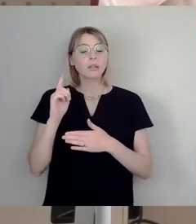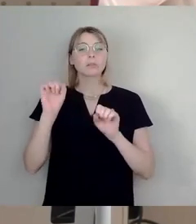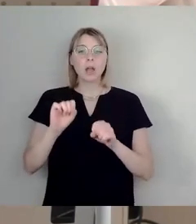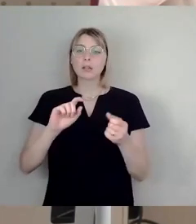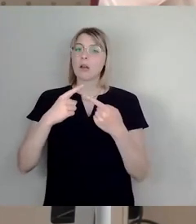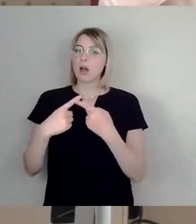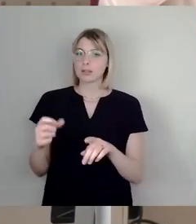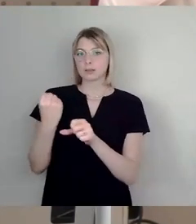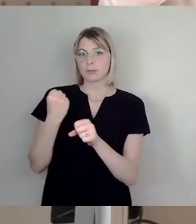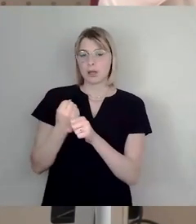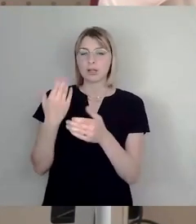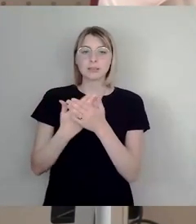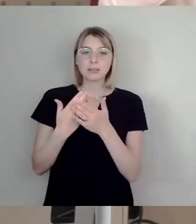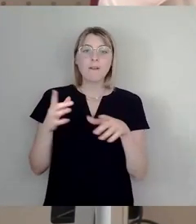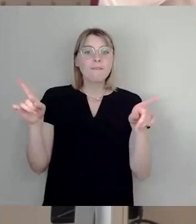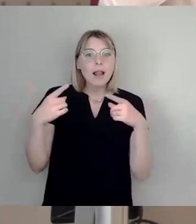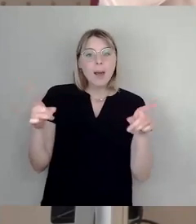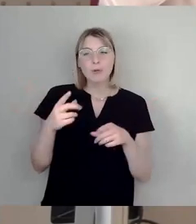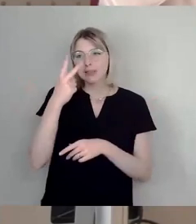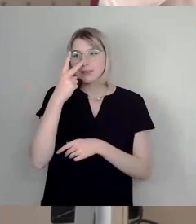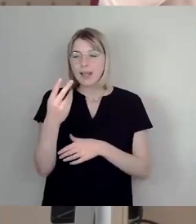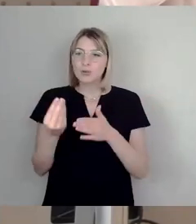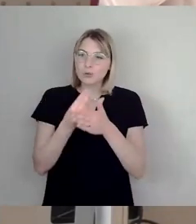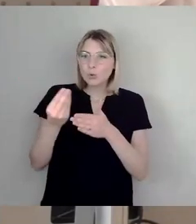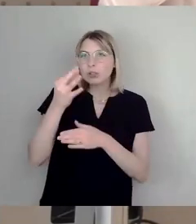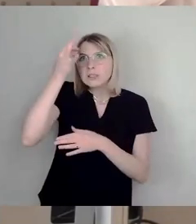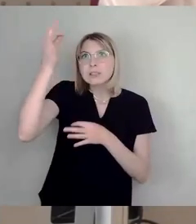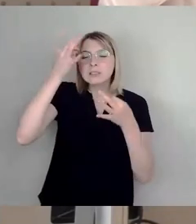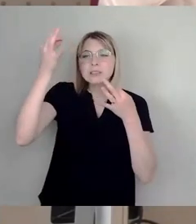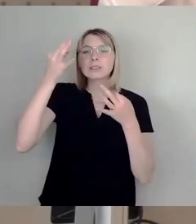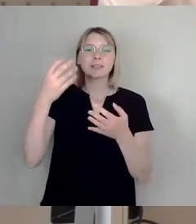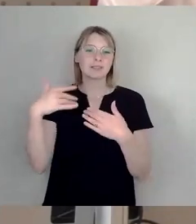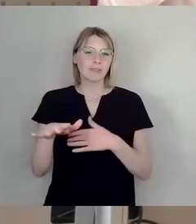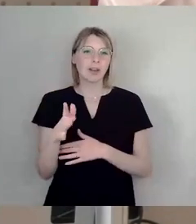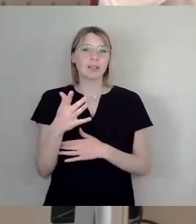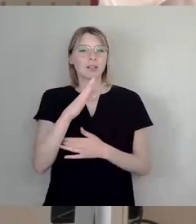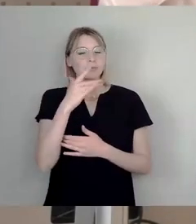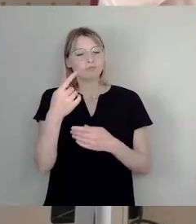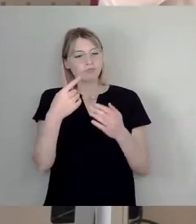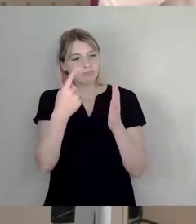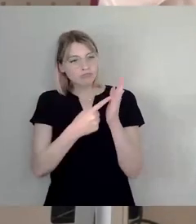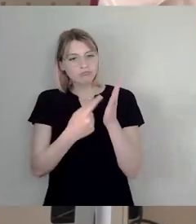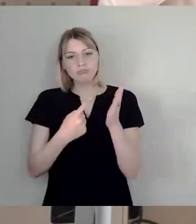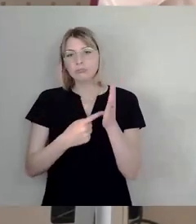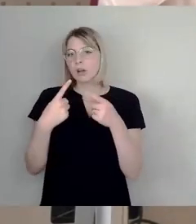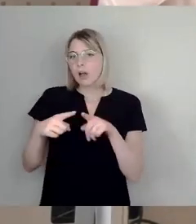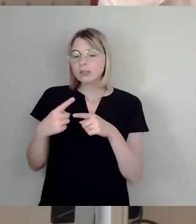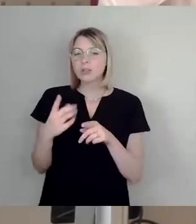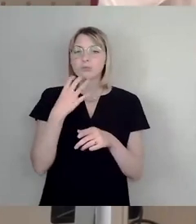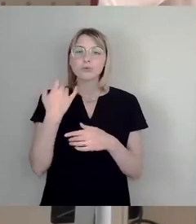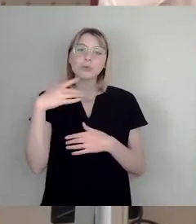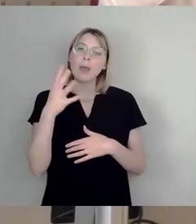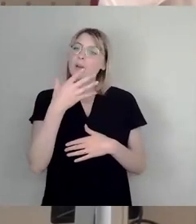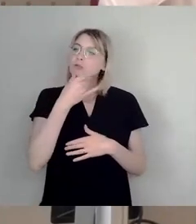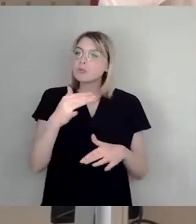Philharmonie mit künstlerischer Kraft und eigener Fantasie sagen, die Bestimmung so ein bisschen versucht hat aufzulockern und dann selber was gemacht